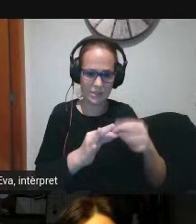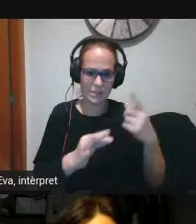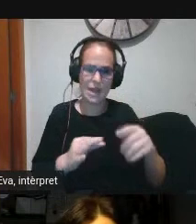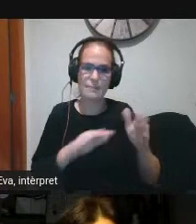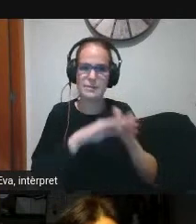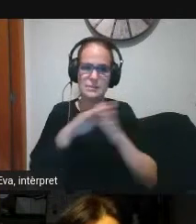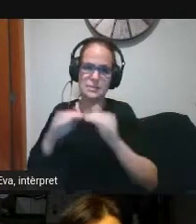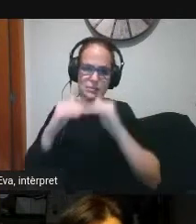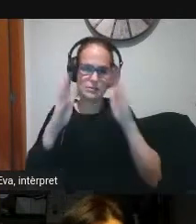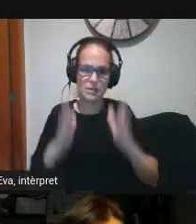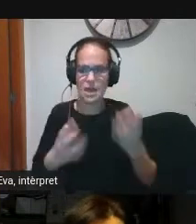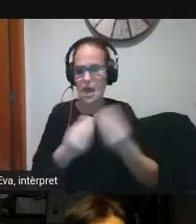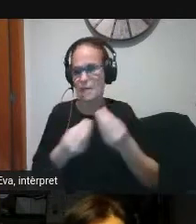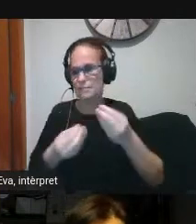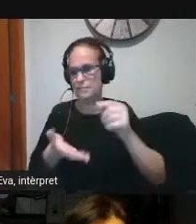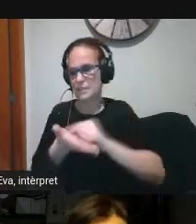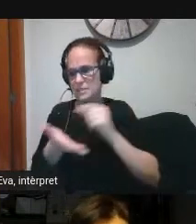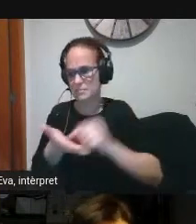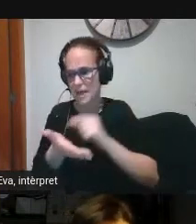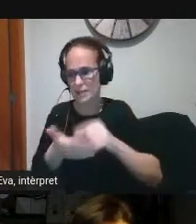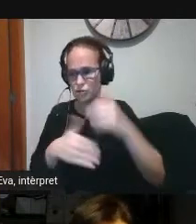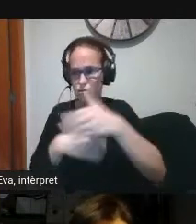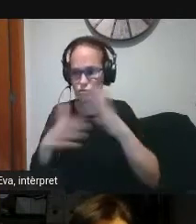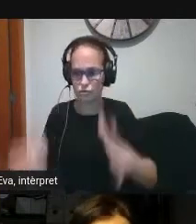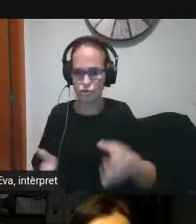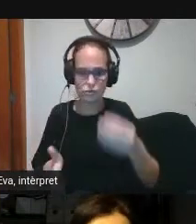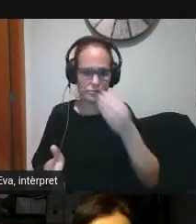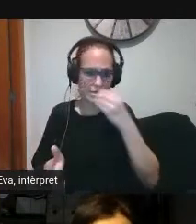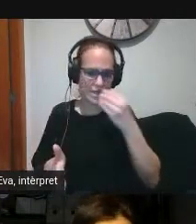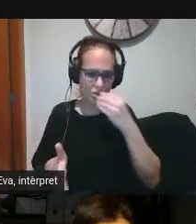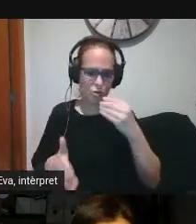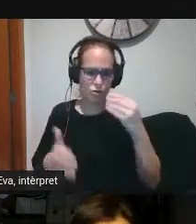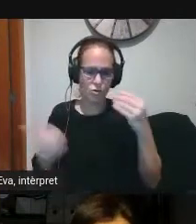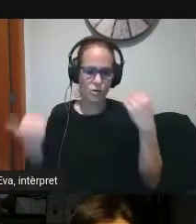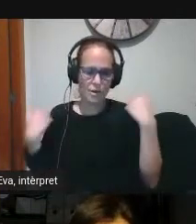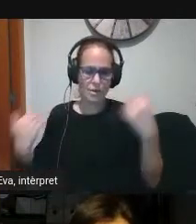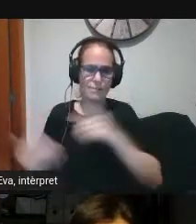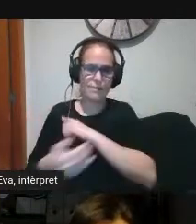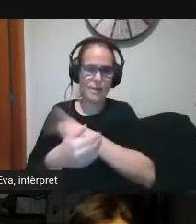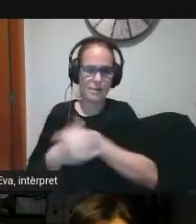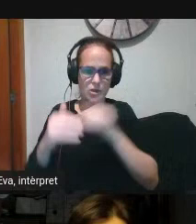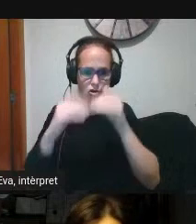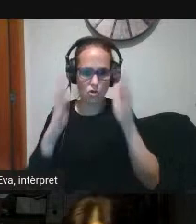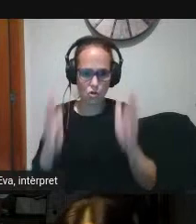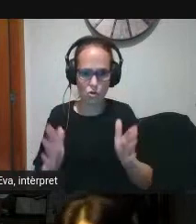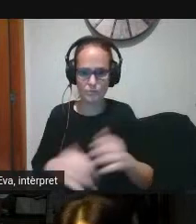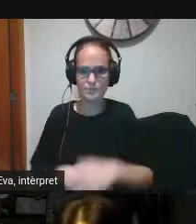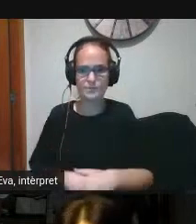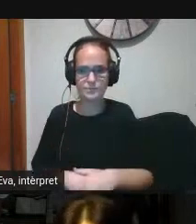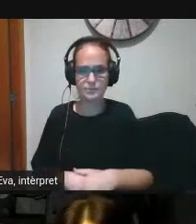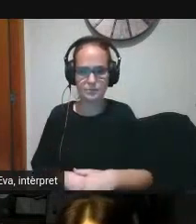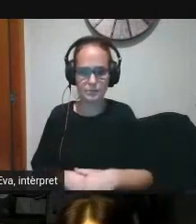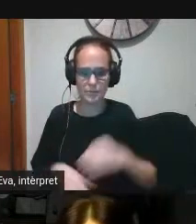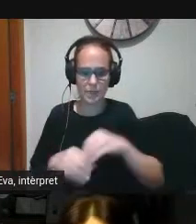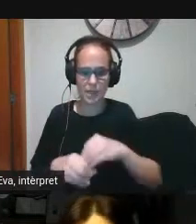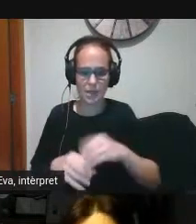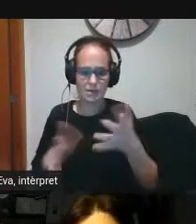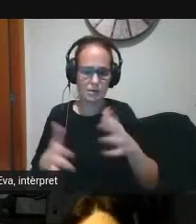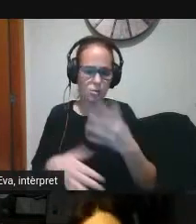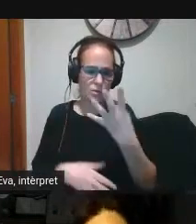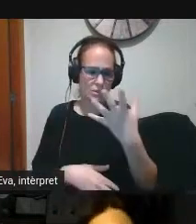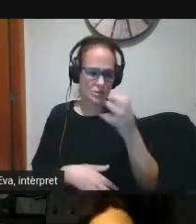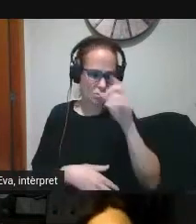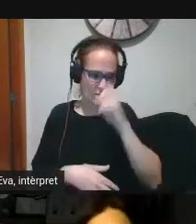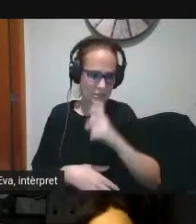edifici amb despatxos menjador pavelló al centre hi ha matriculats uns 450 alumnes